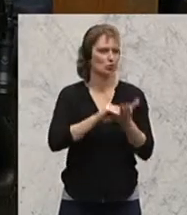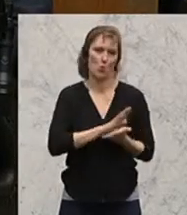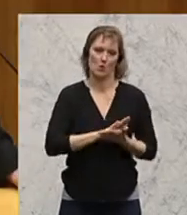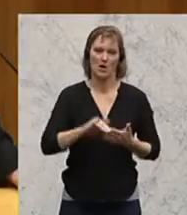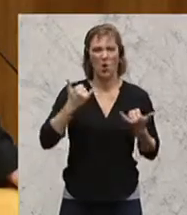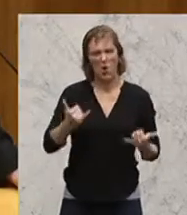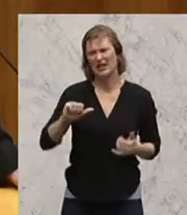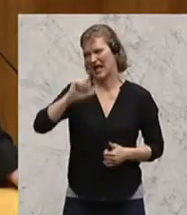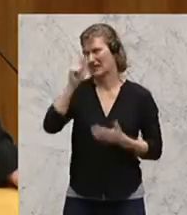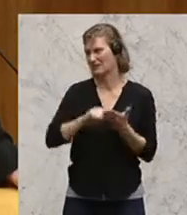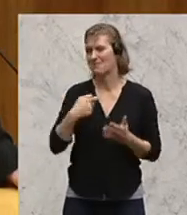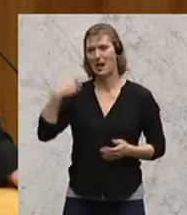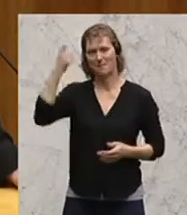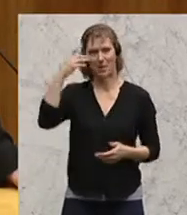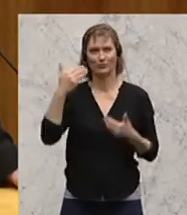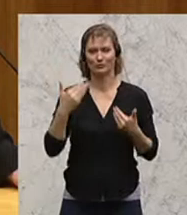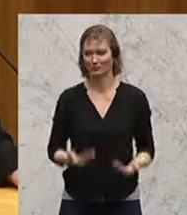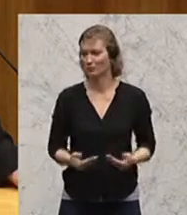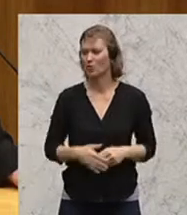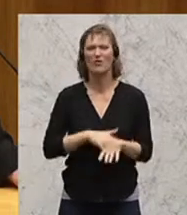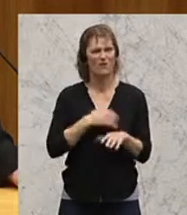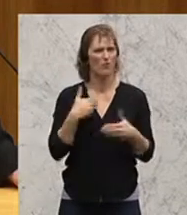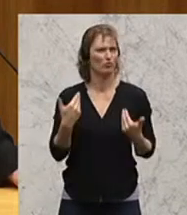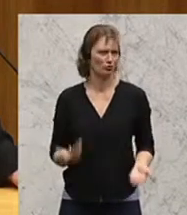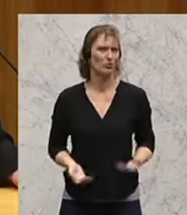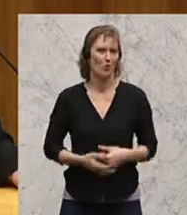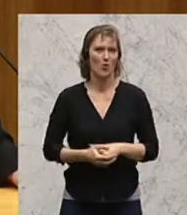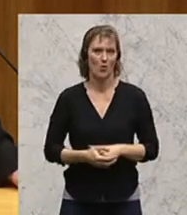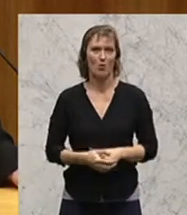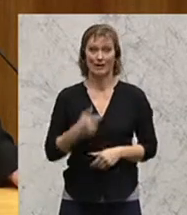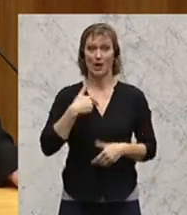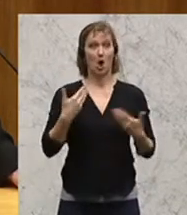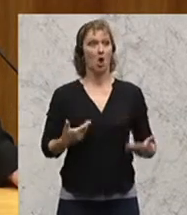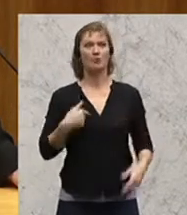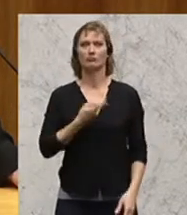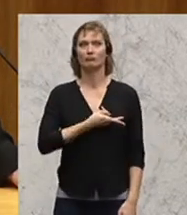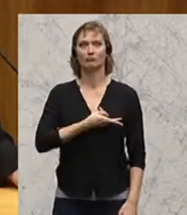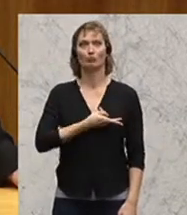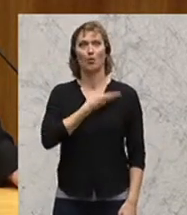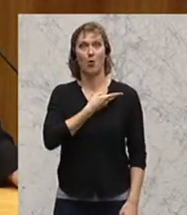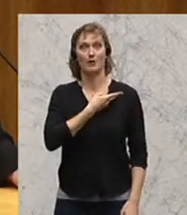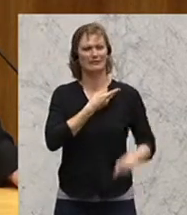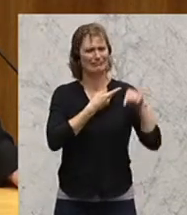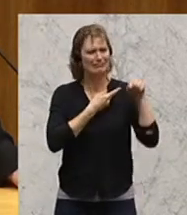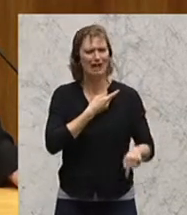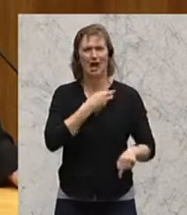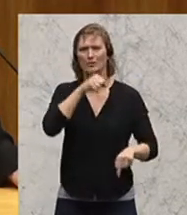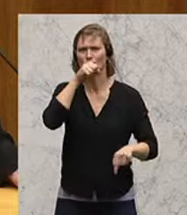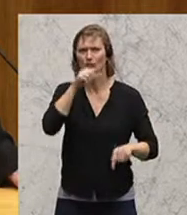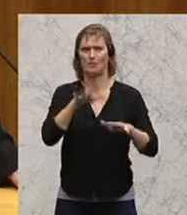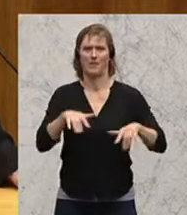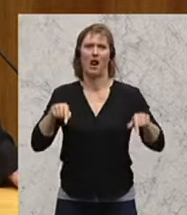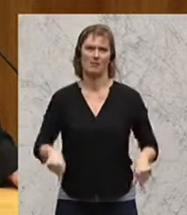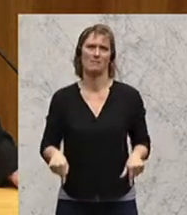Ich sage es heute, weil ich es wirklich so meine und weil ich es so empfinde. Ich bin heute stolz auf dieses Parlament. Ich bin heute